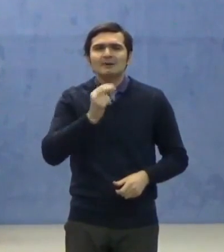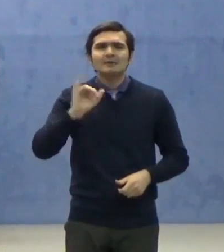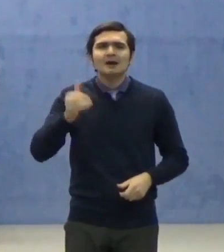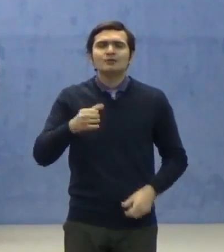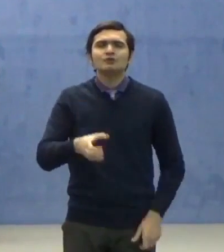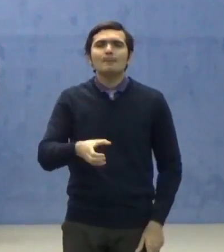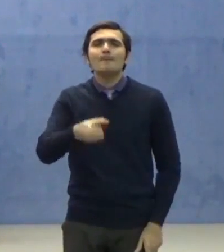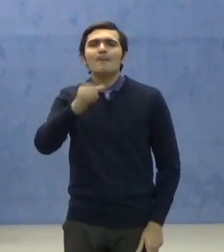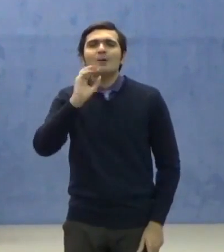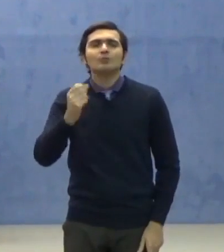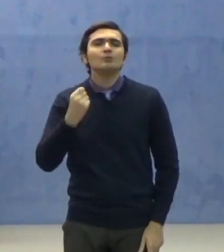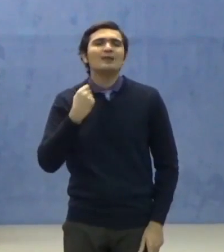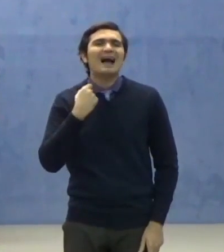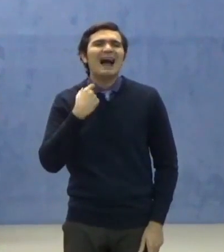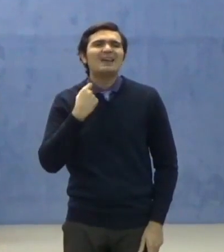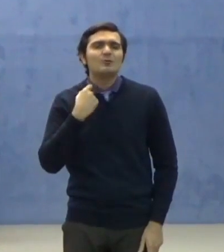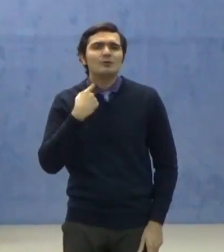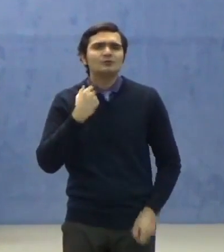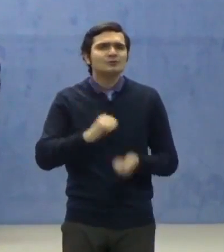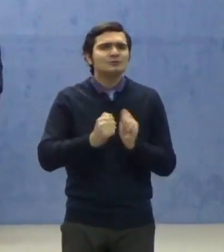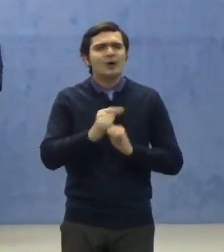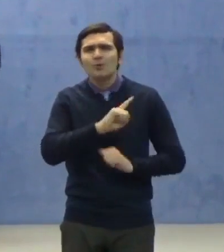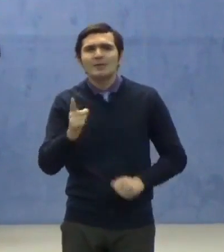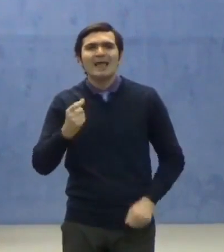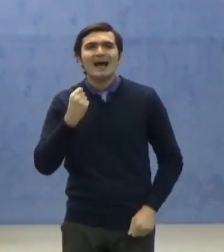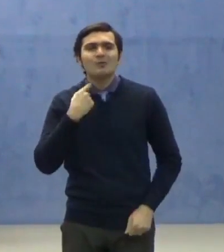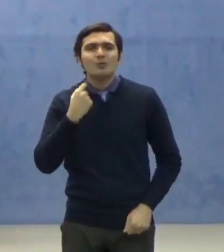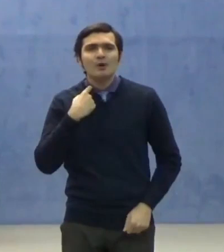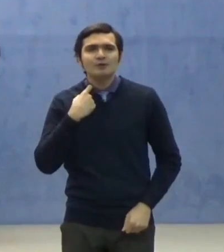băuturilor alcoolice și nealcoolice,